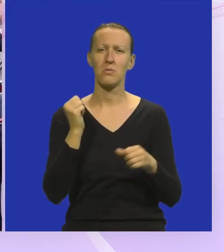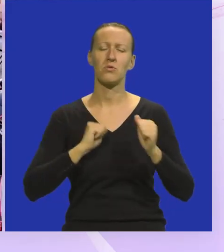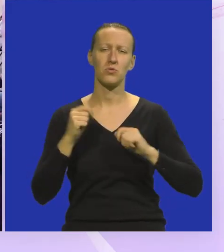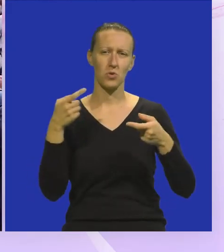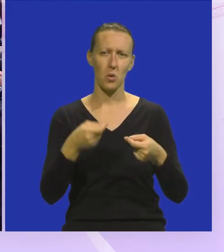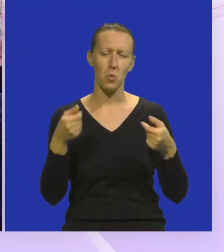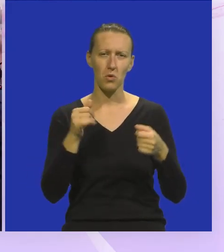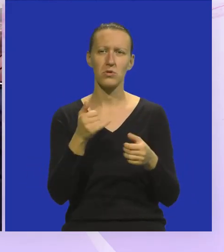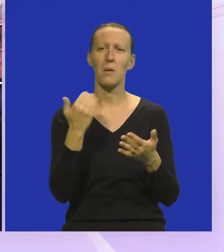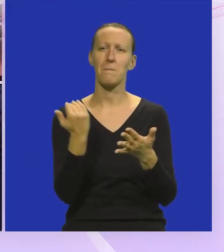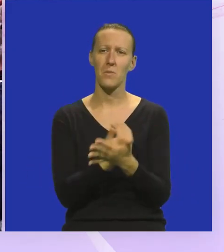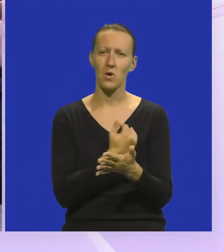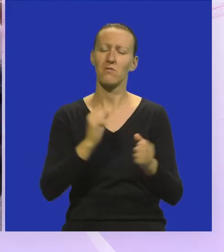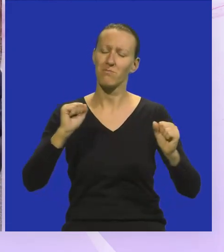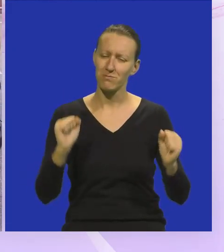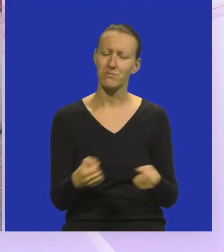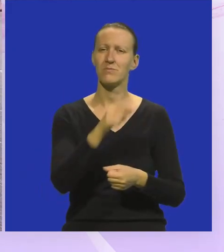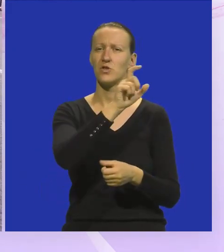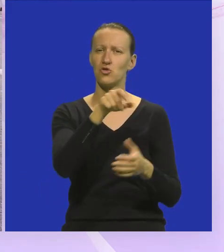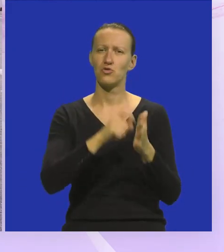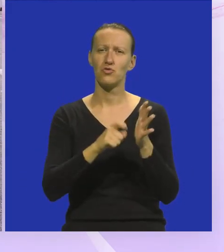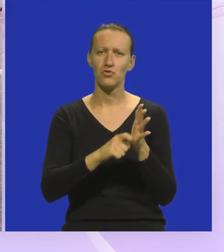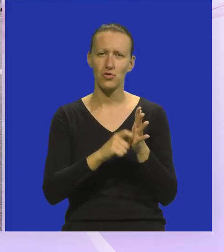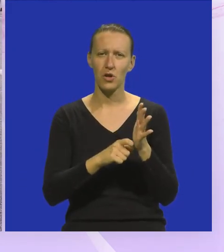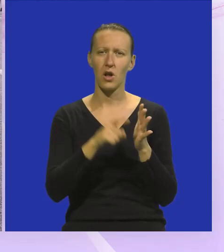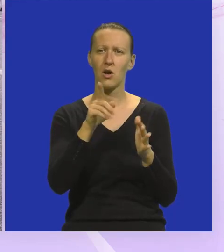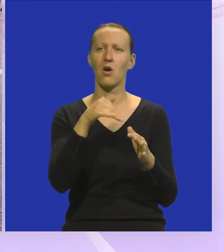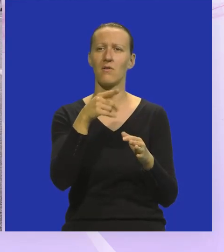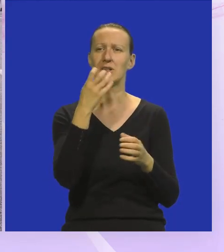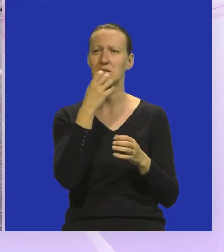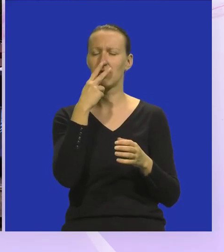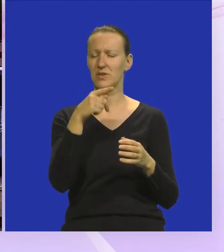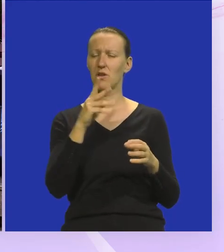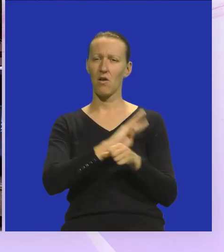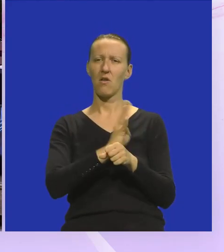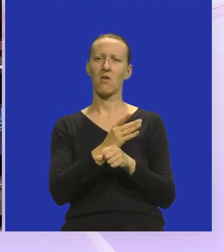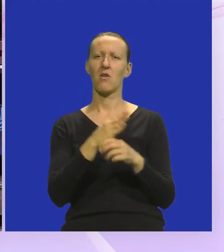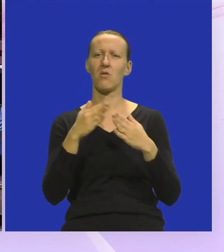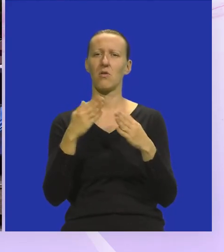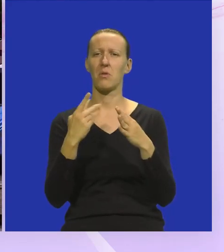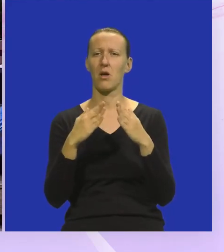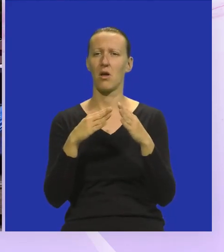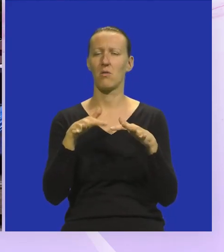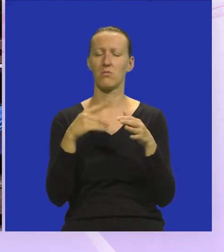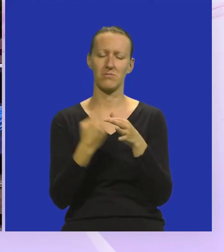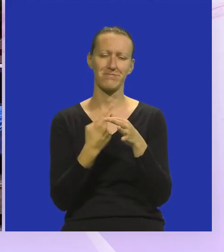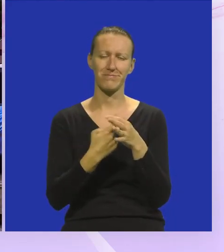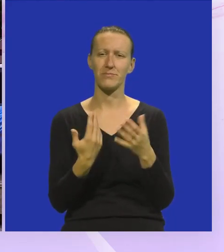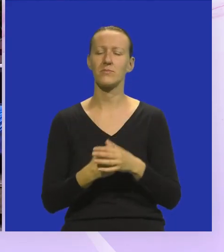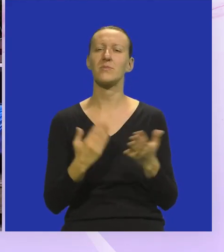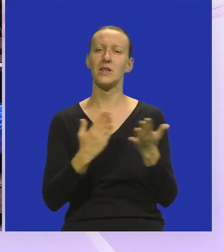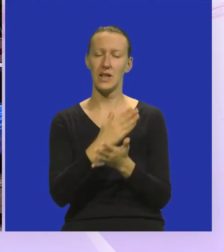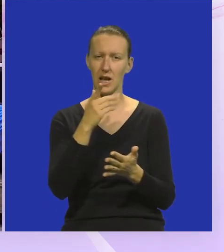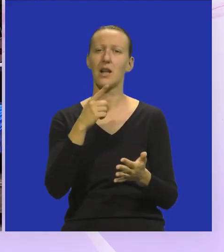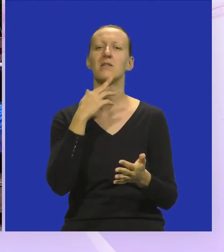truda uložiti, da ponovo ih motiviramo nakon ovog cirkusa koji se dogodio sa koronom. Ali